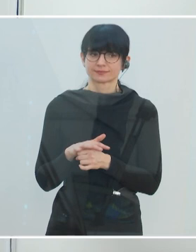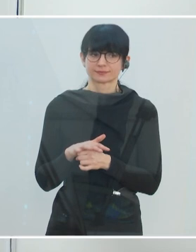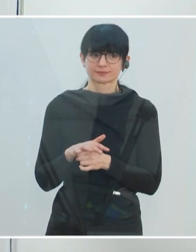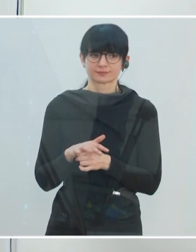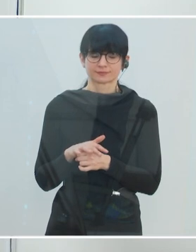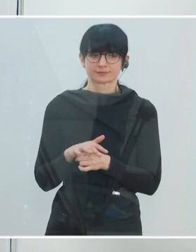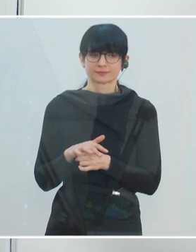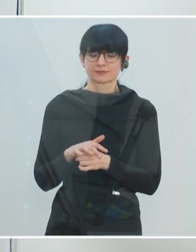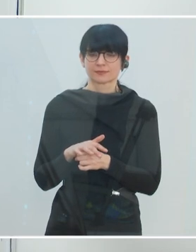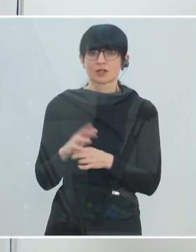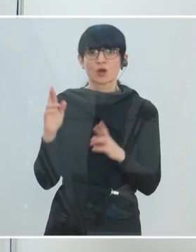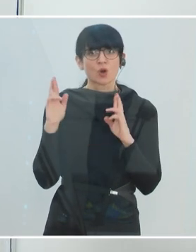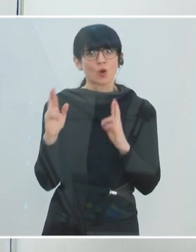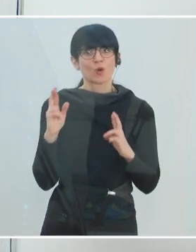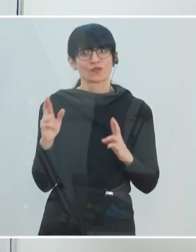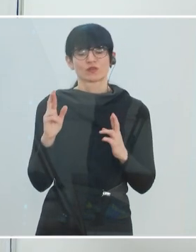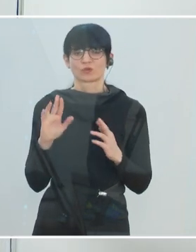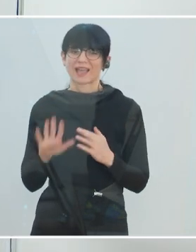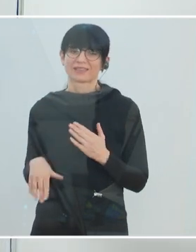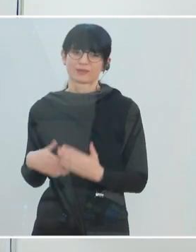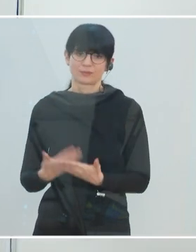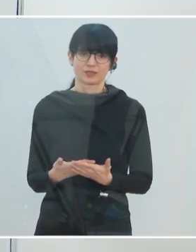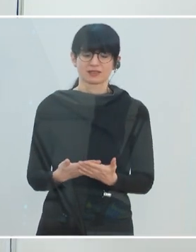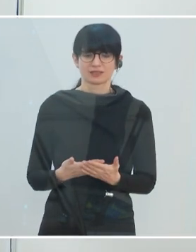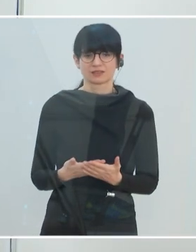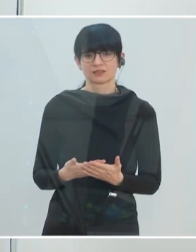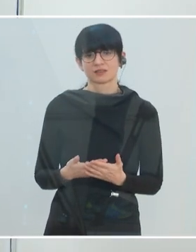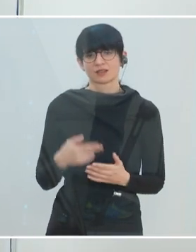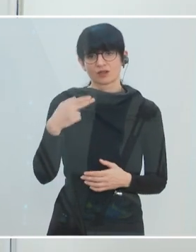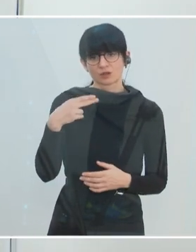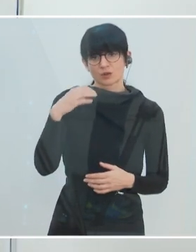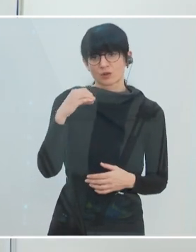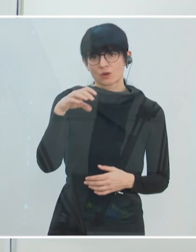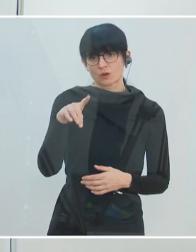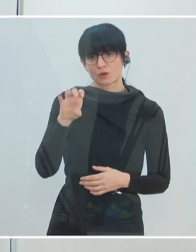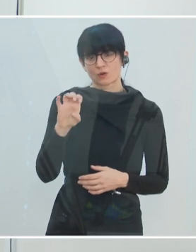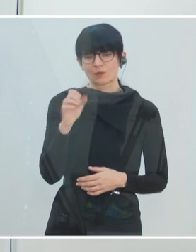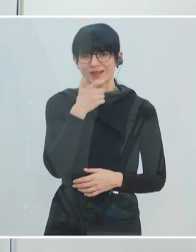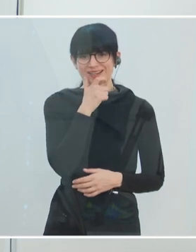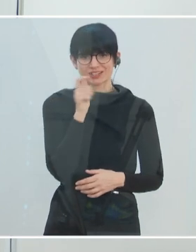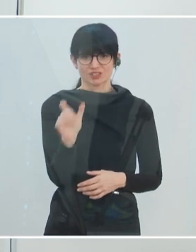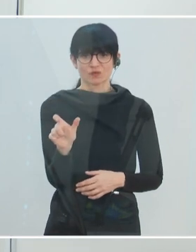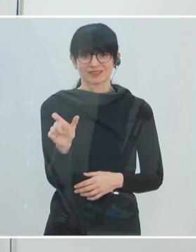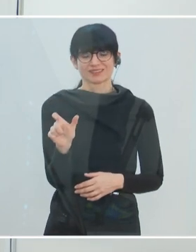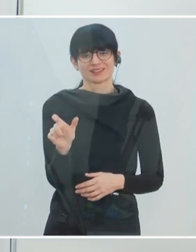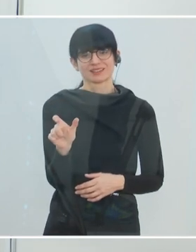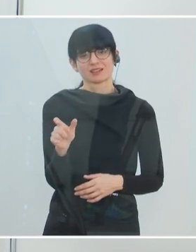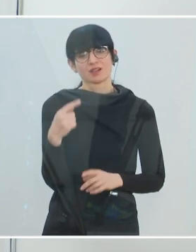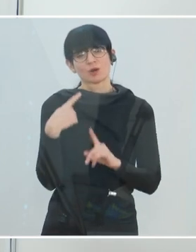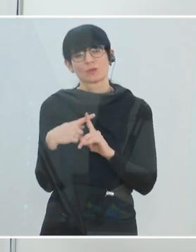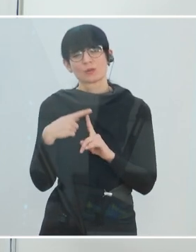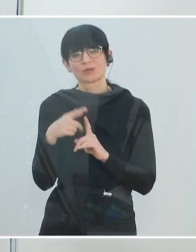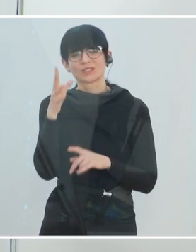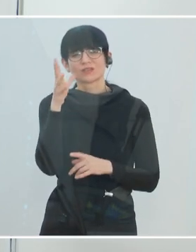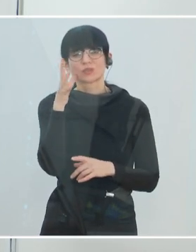Hoffnung. Hoffnung klingt jetzt nach einem großen Wort, aber auf Englisch heißt es Hope. Das ist das Element, das man immer versucht durchzusetzen. Da geht es um eine positive